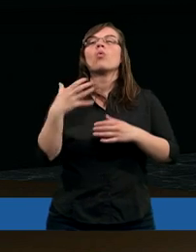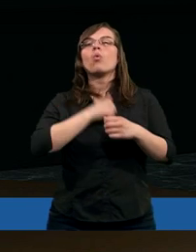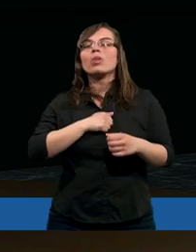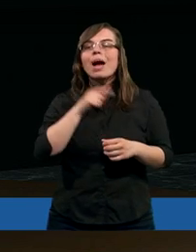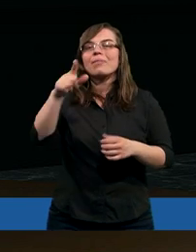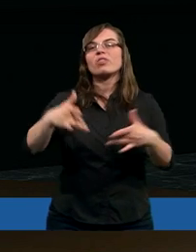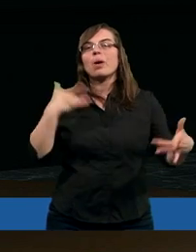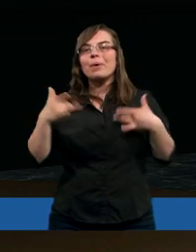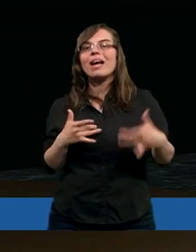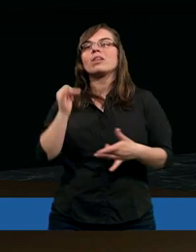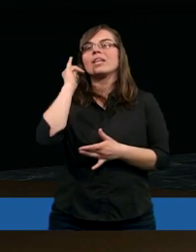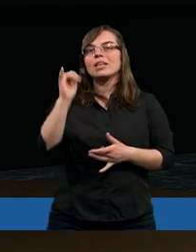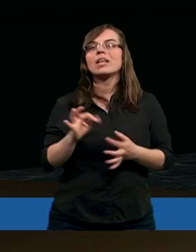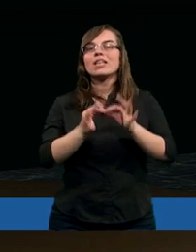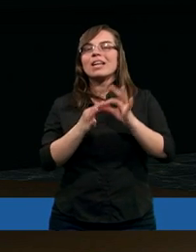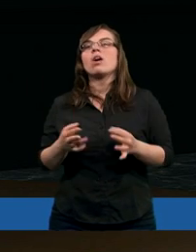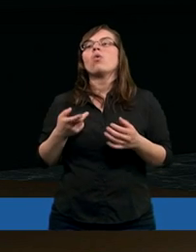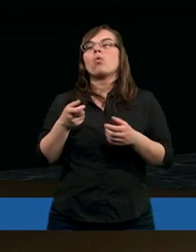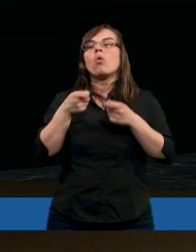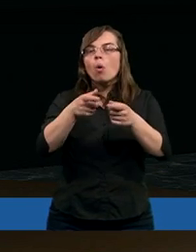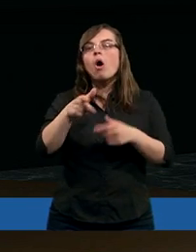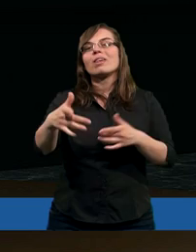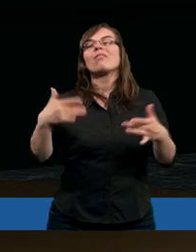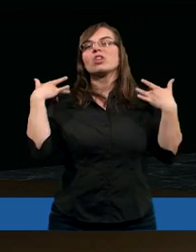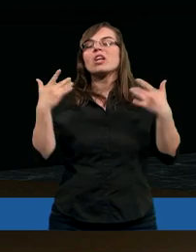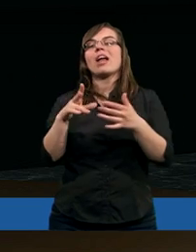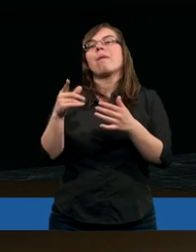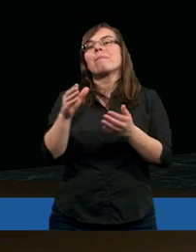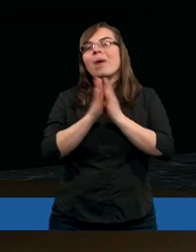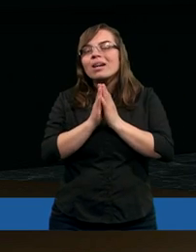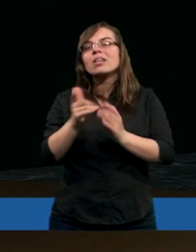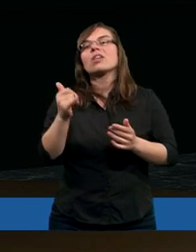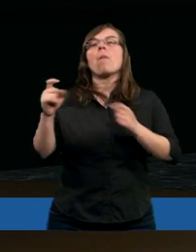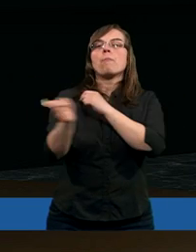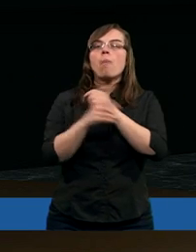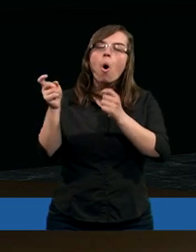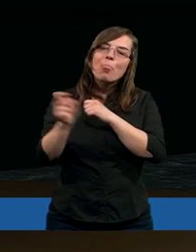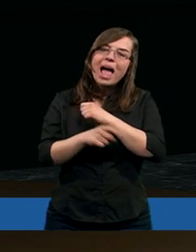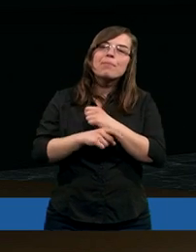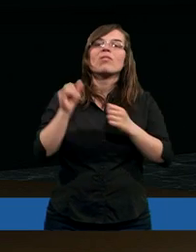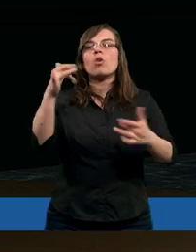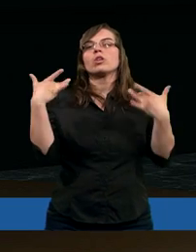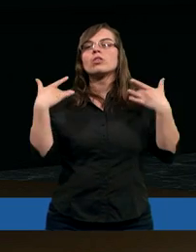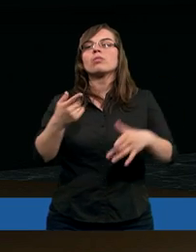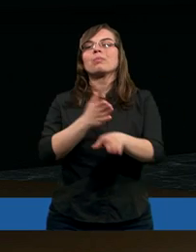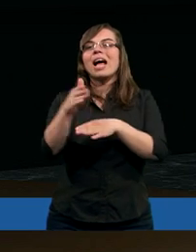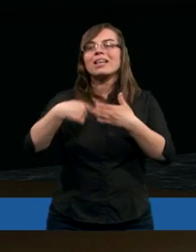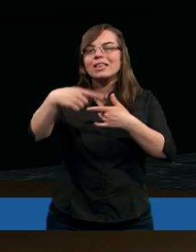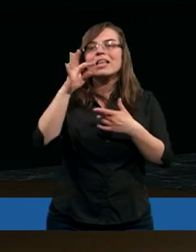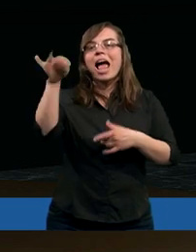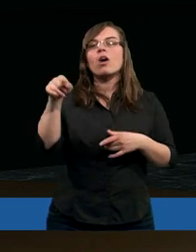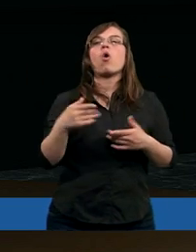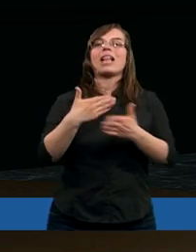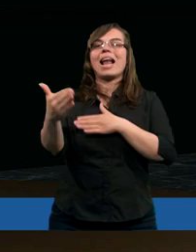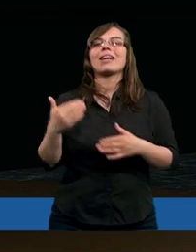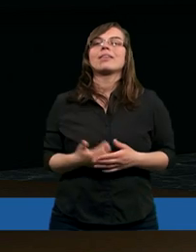utrapić Go cierpieniem. Gdy złoży swoje życie w ofierze, ujrzy potomstwo, będzie żył długo i przez Niego wola